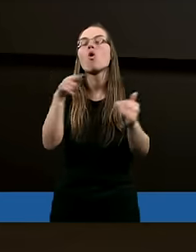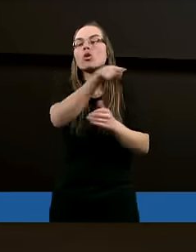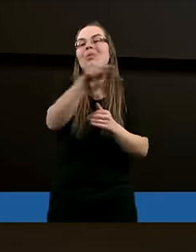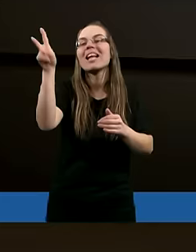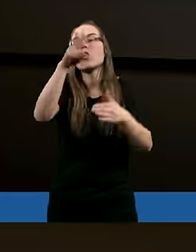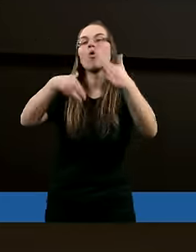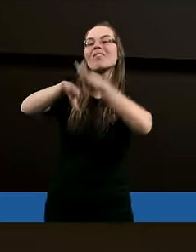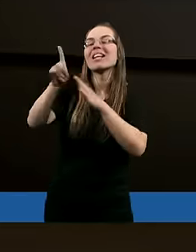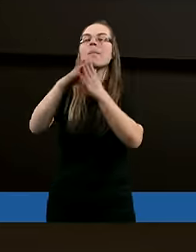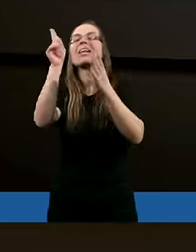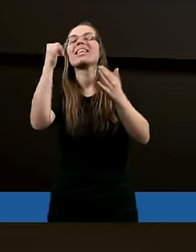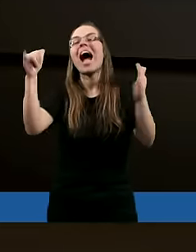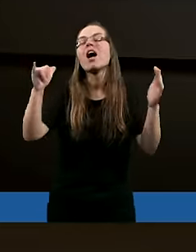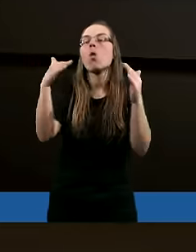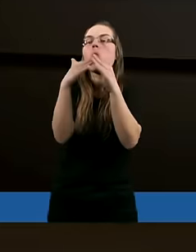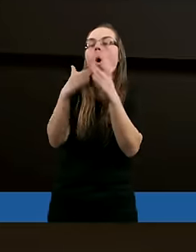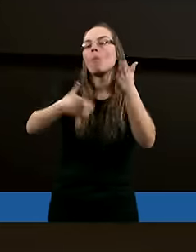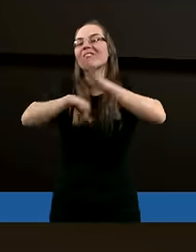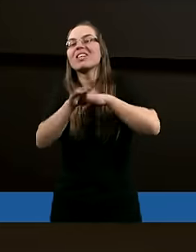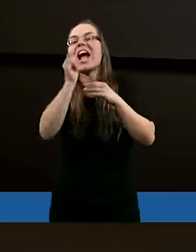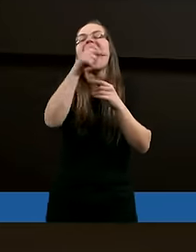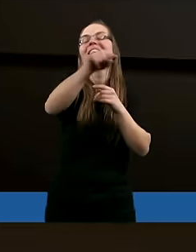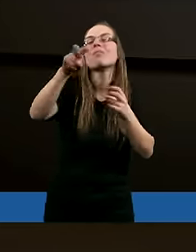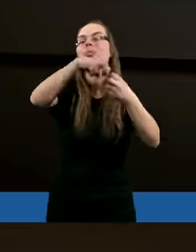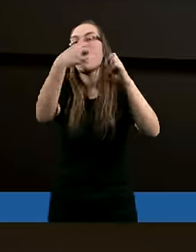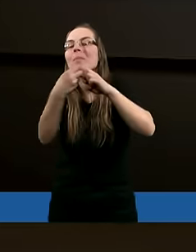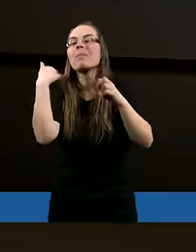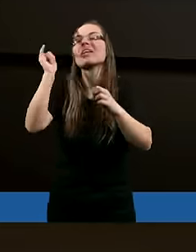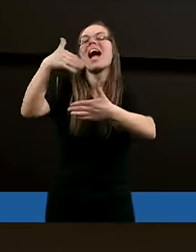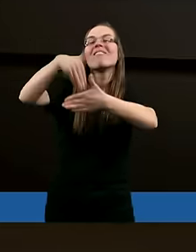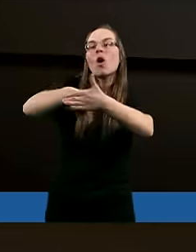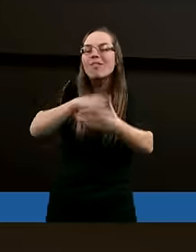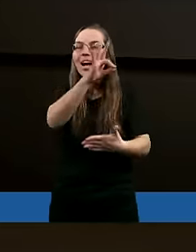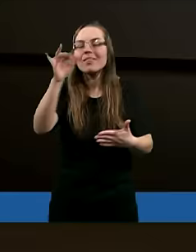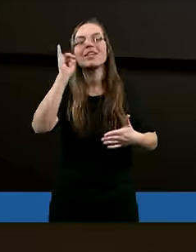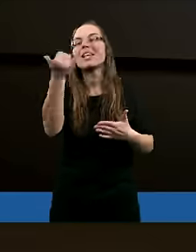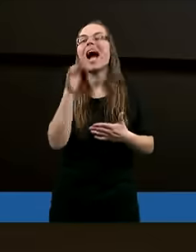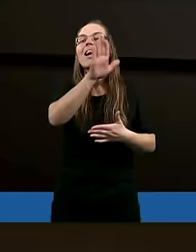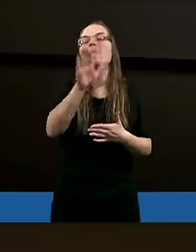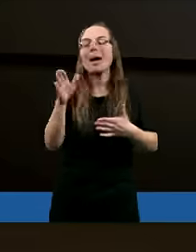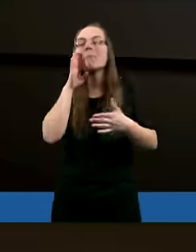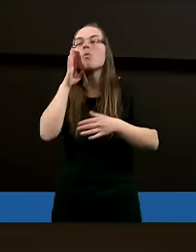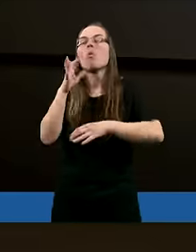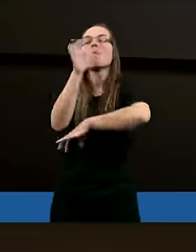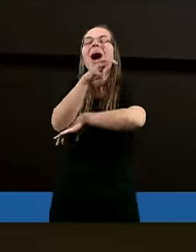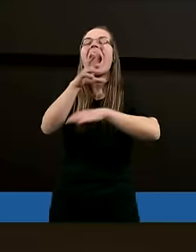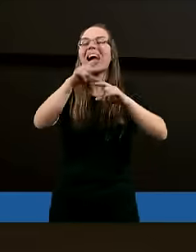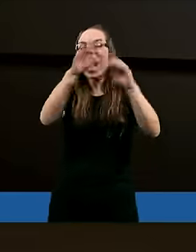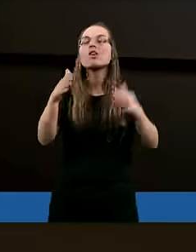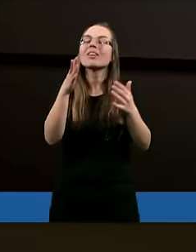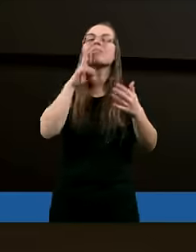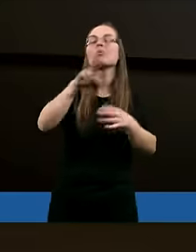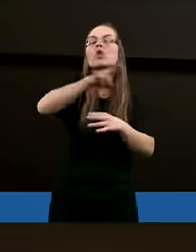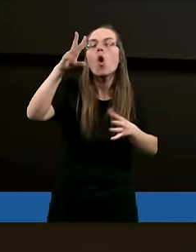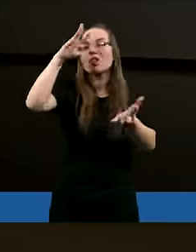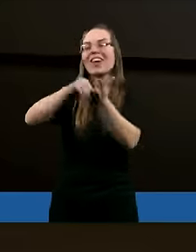poziomu ten ktoś wyszedł, z jakiego domu wyszedł, jak był wychowany, jaki ma ten bagaż na swoich plecach, który